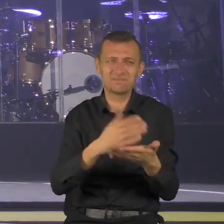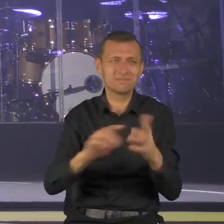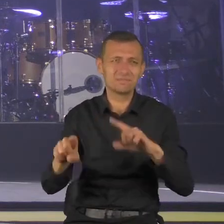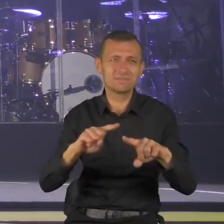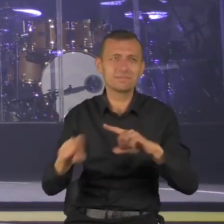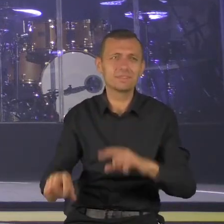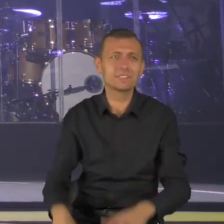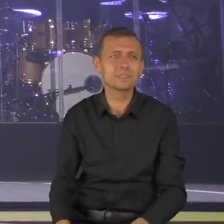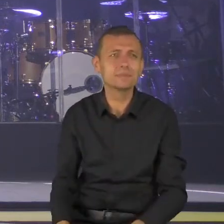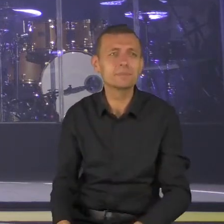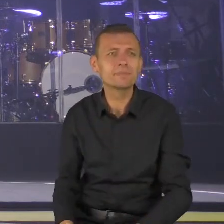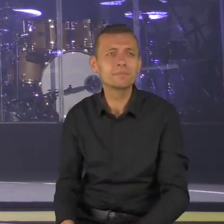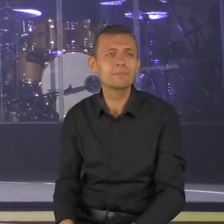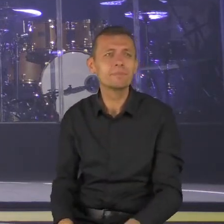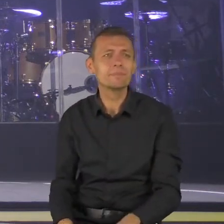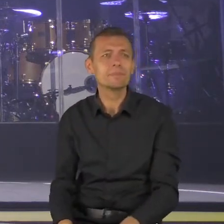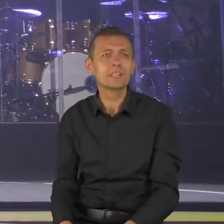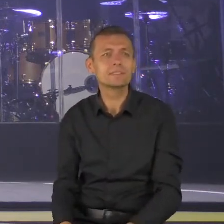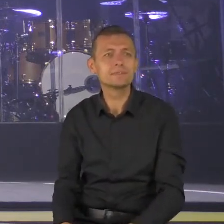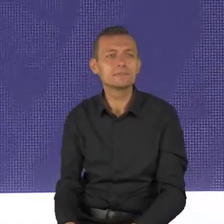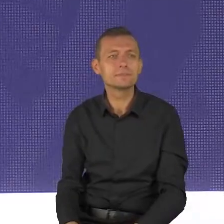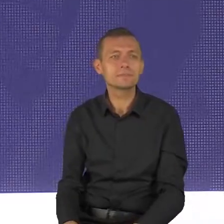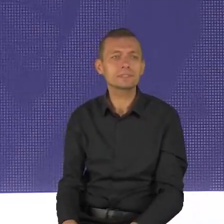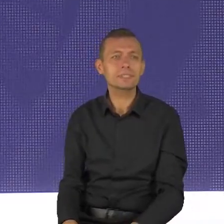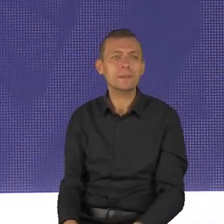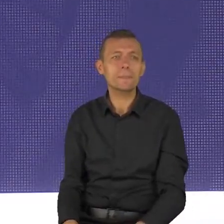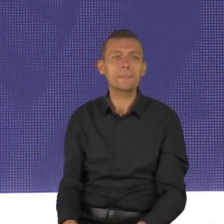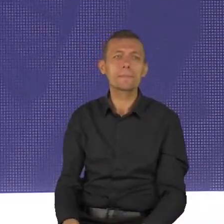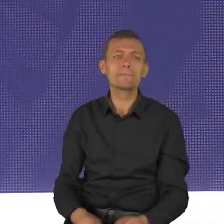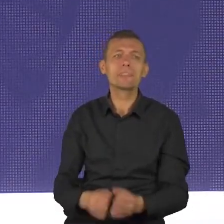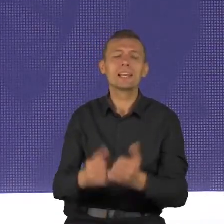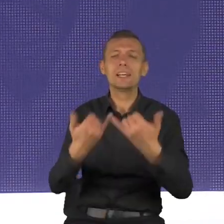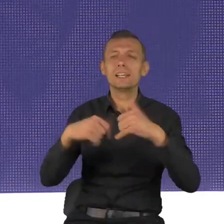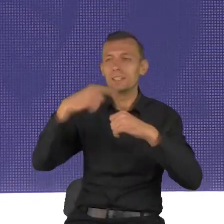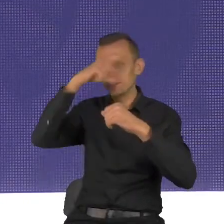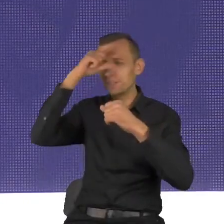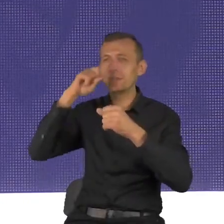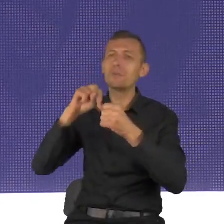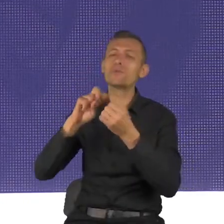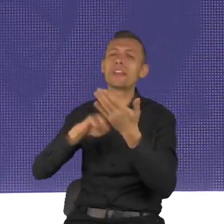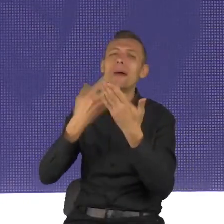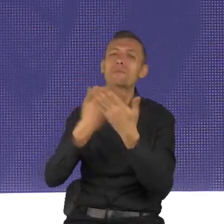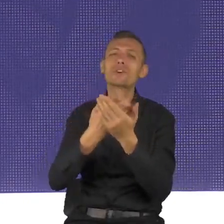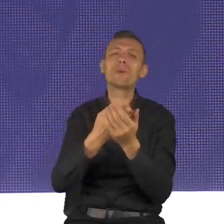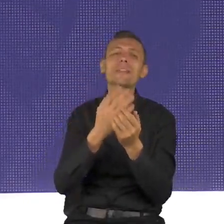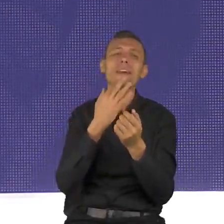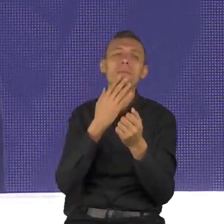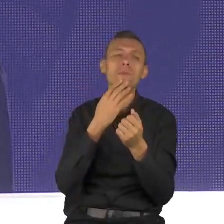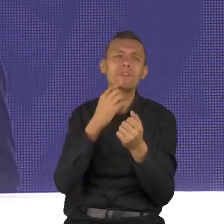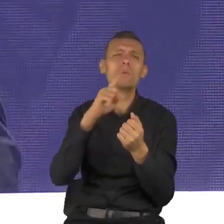twój plemik, z którego powstałeś, przebił wszystkie inne kilka milionów, które ganiały, żeby tam się wbić,